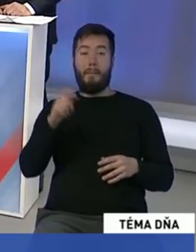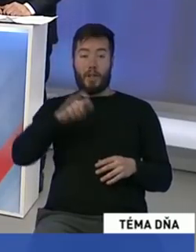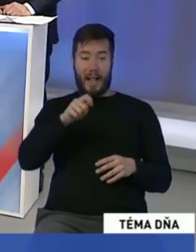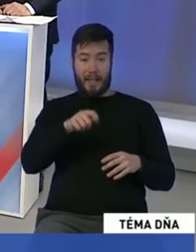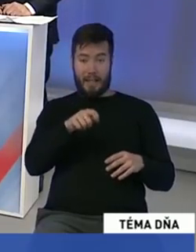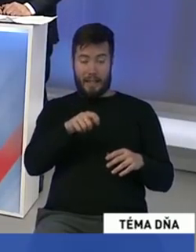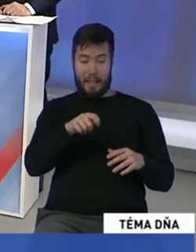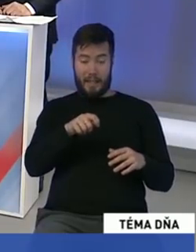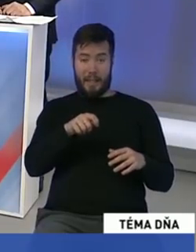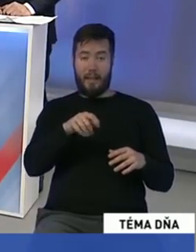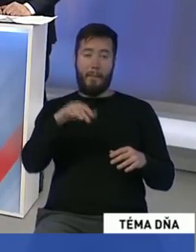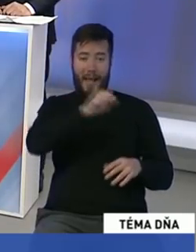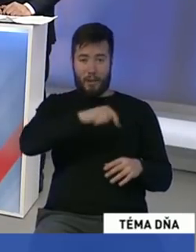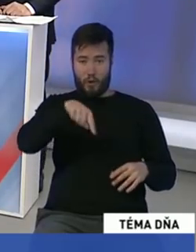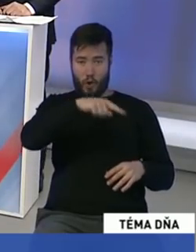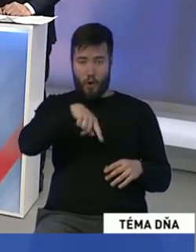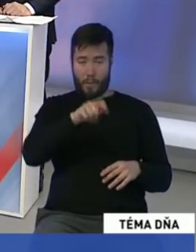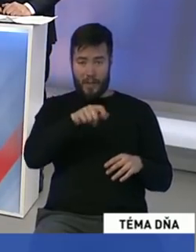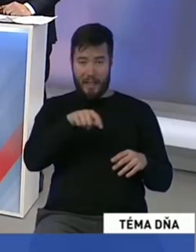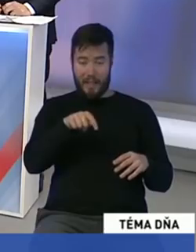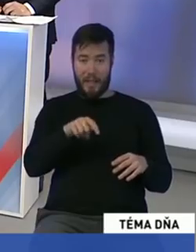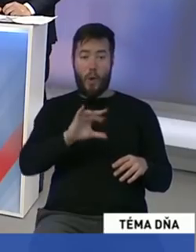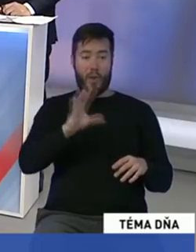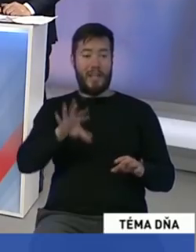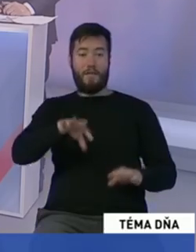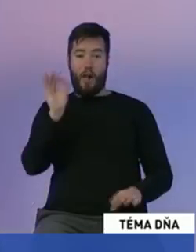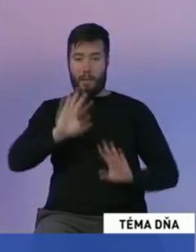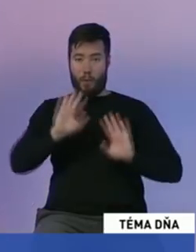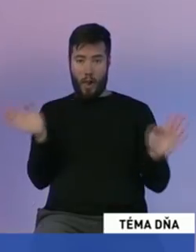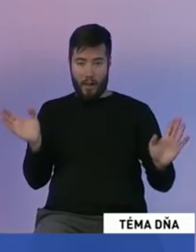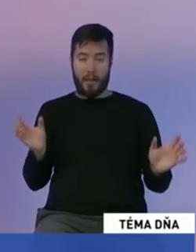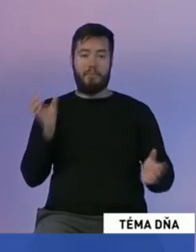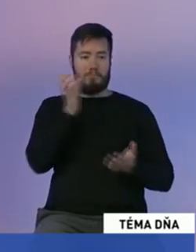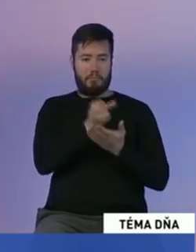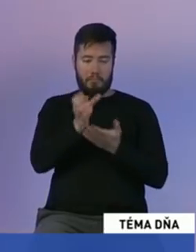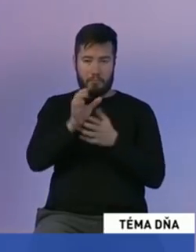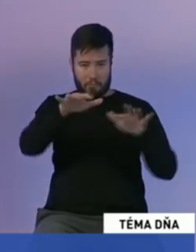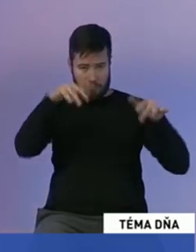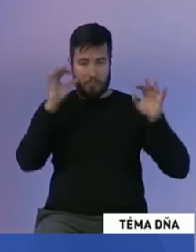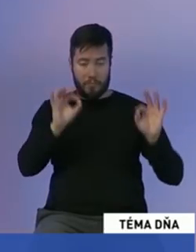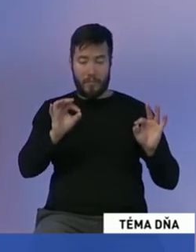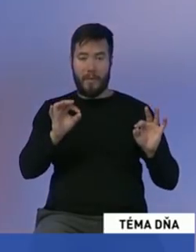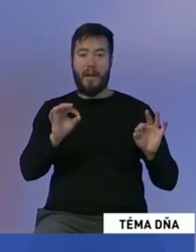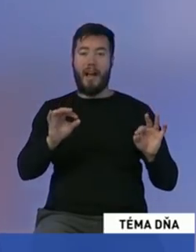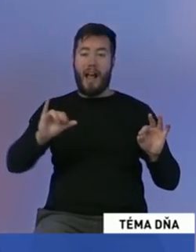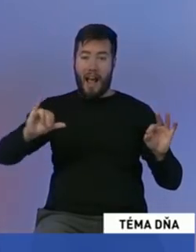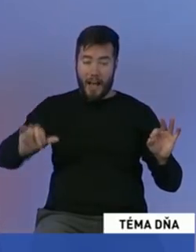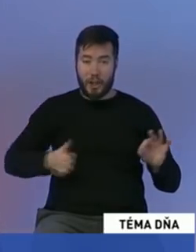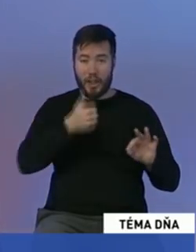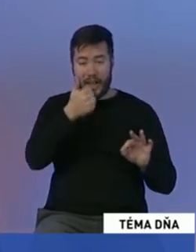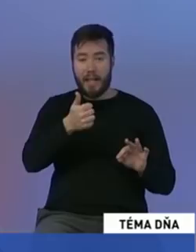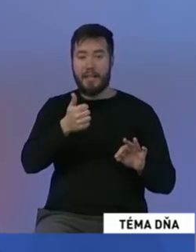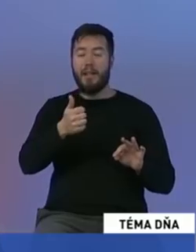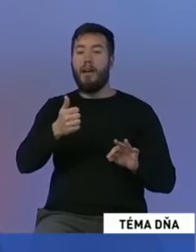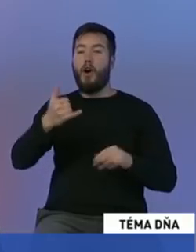museli potom hlasovať o ďalšom procese zákazu toho